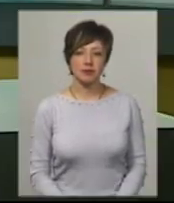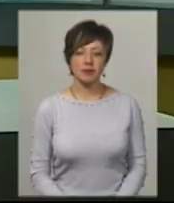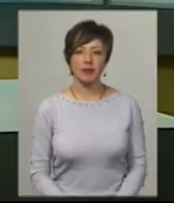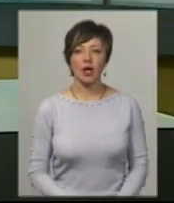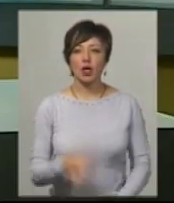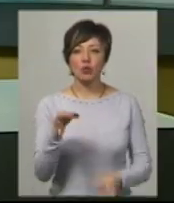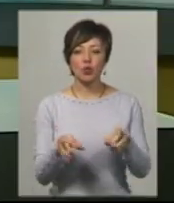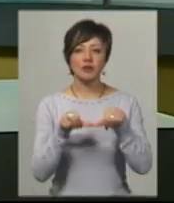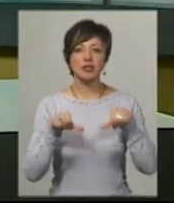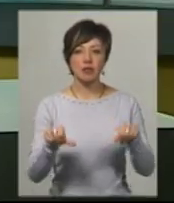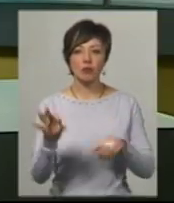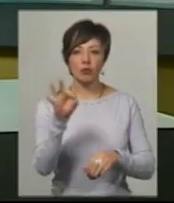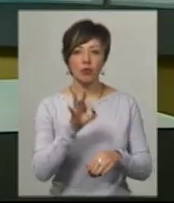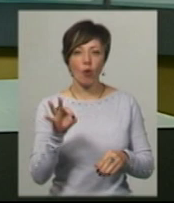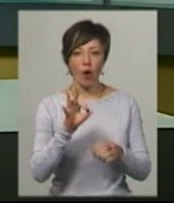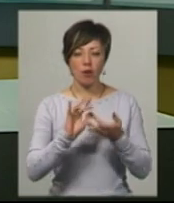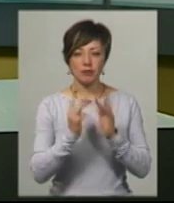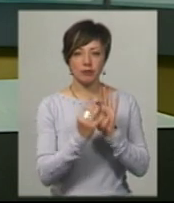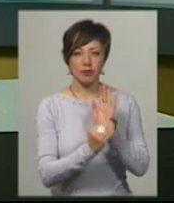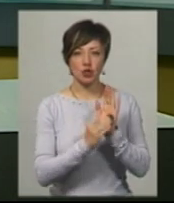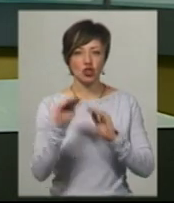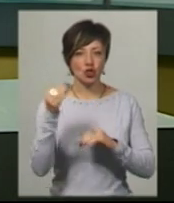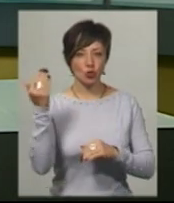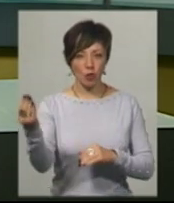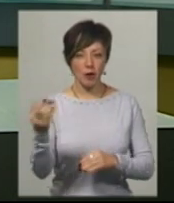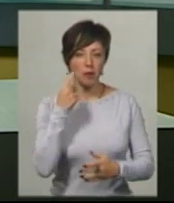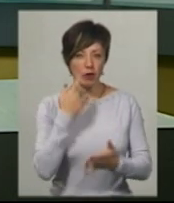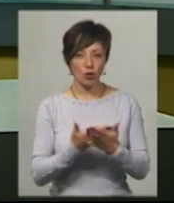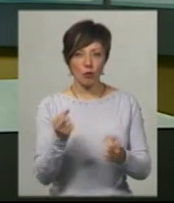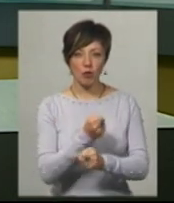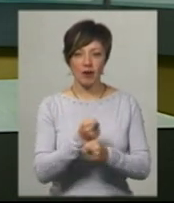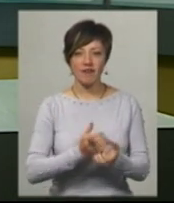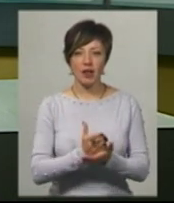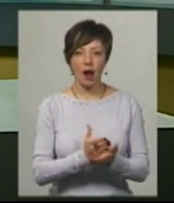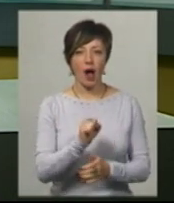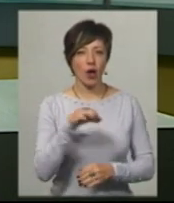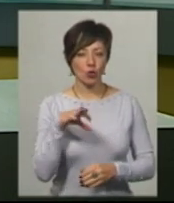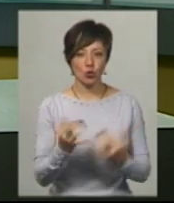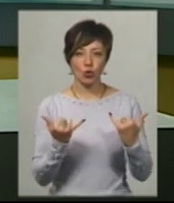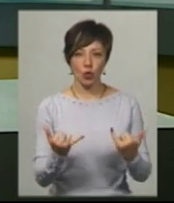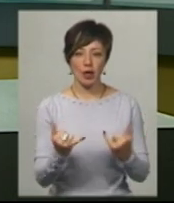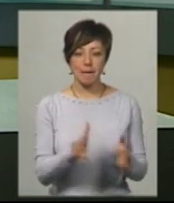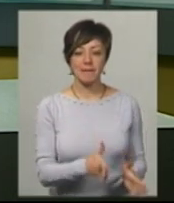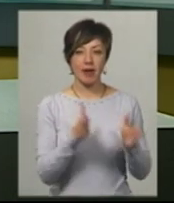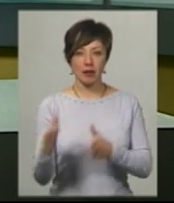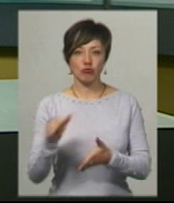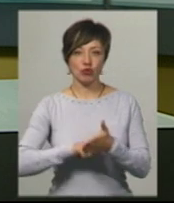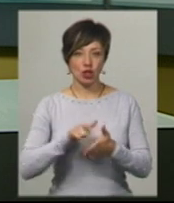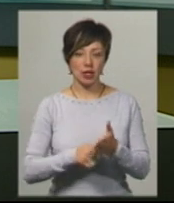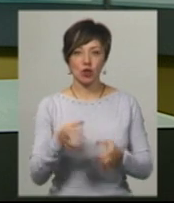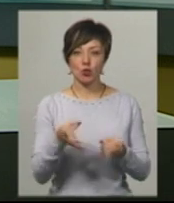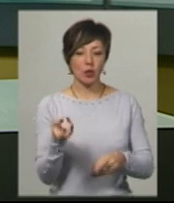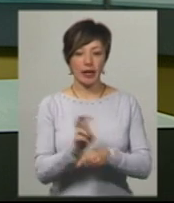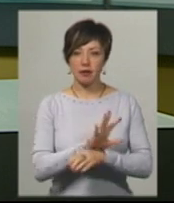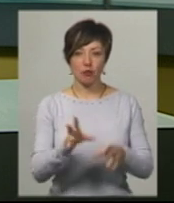Судове засідання щодо блогера з Житомирщини, котрого підозрюють у побитті ветерана АТО, сьогодні перенесли через те, що на суд